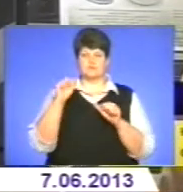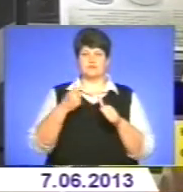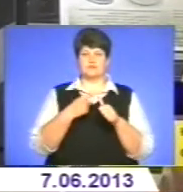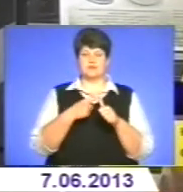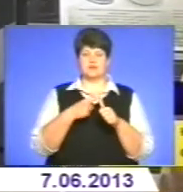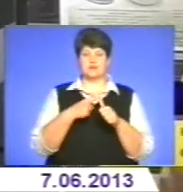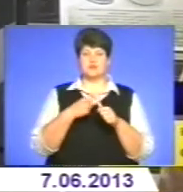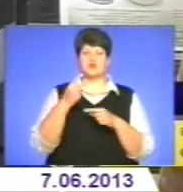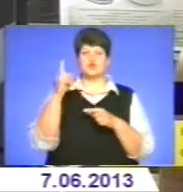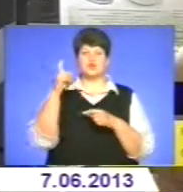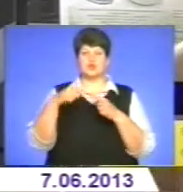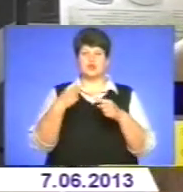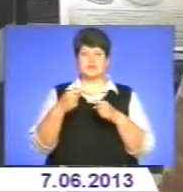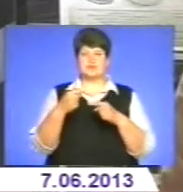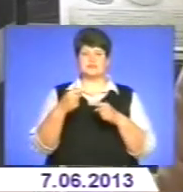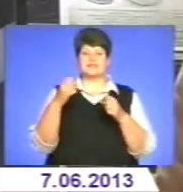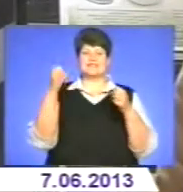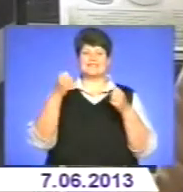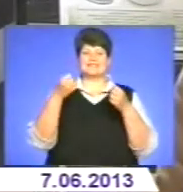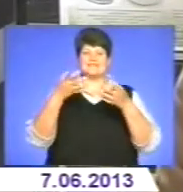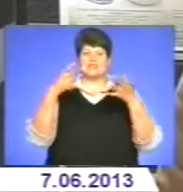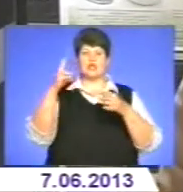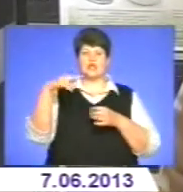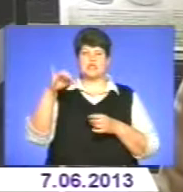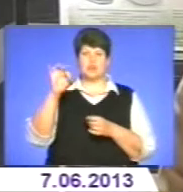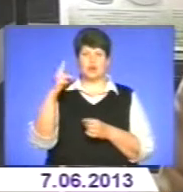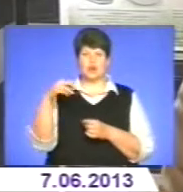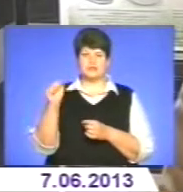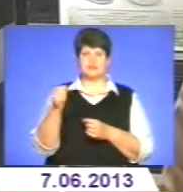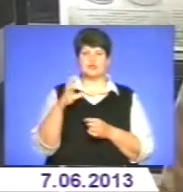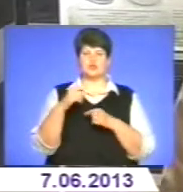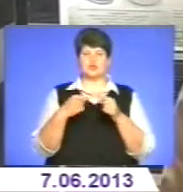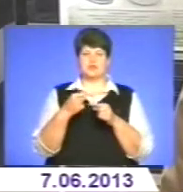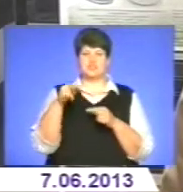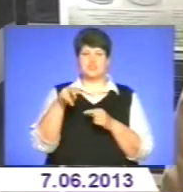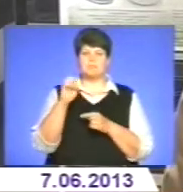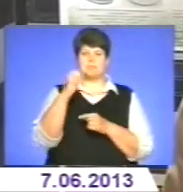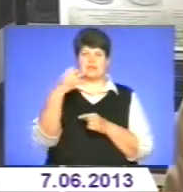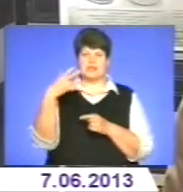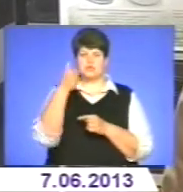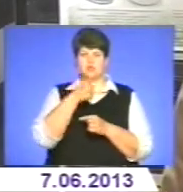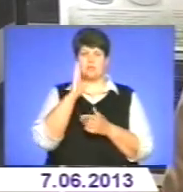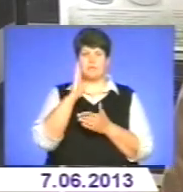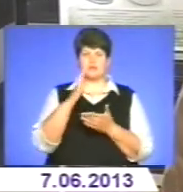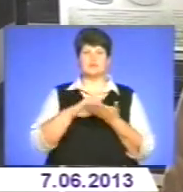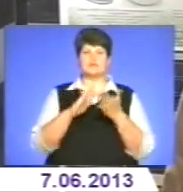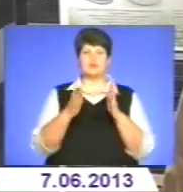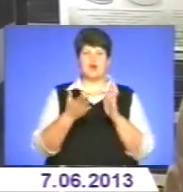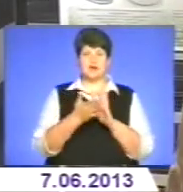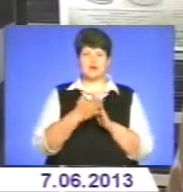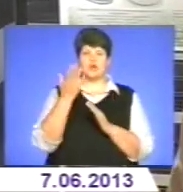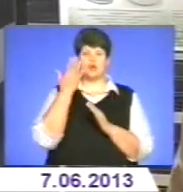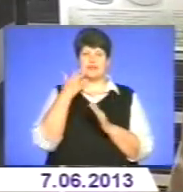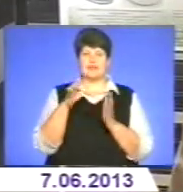століттям світлодіодного освіти. І ми вже в 2015 році будемо мати ситуацію, коли оця